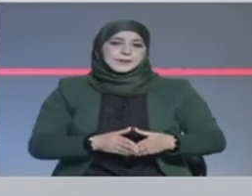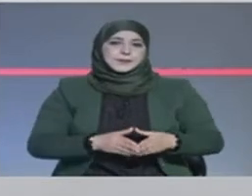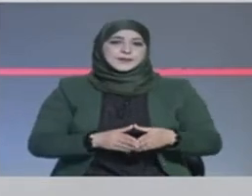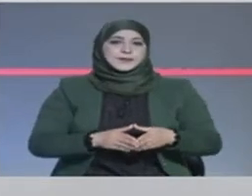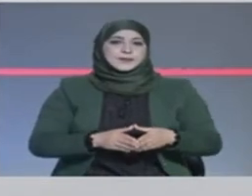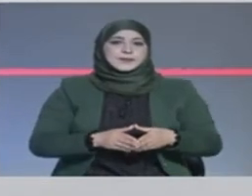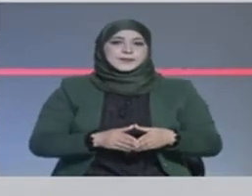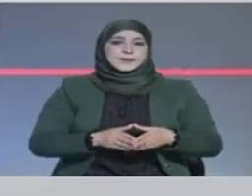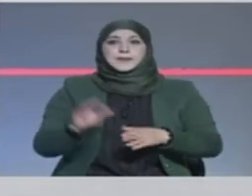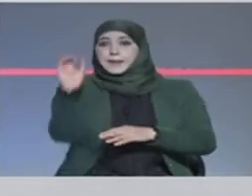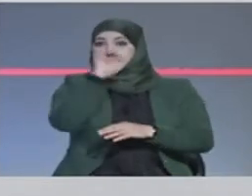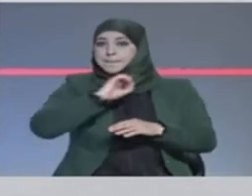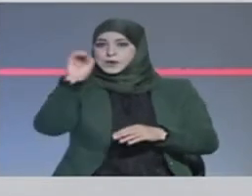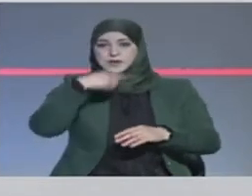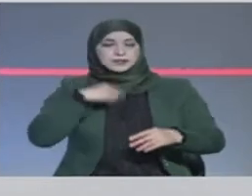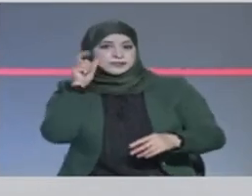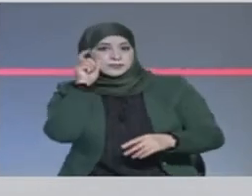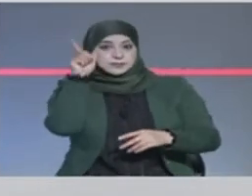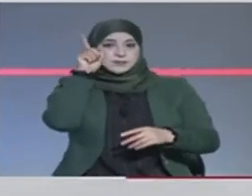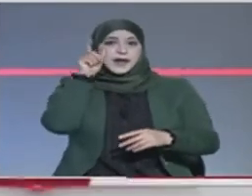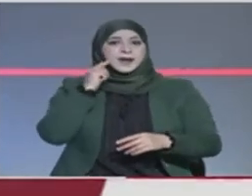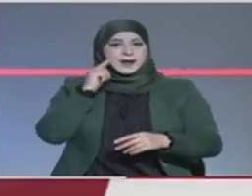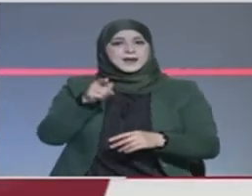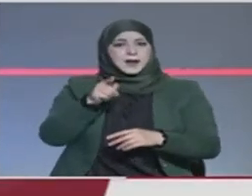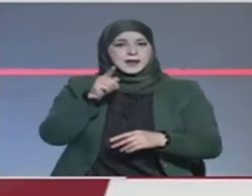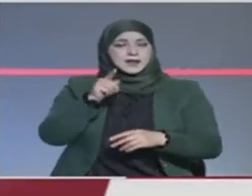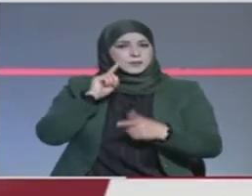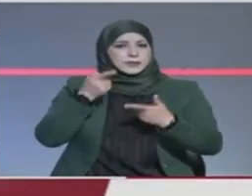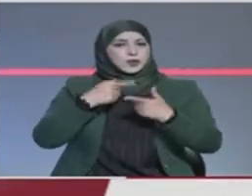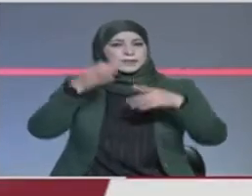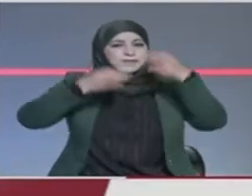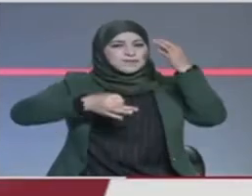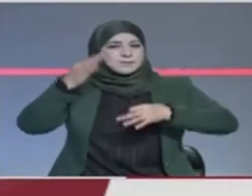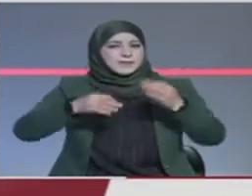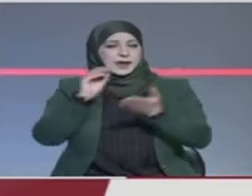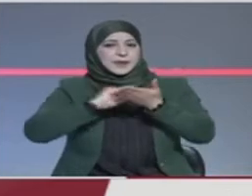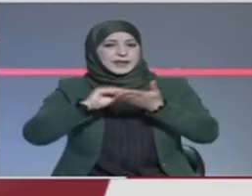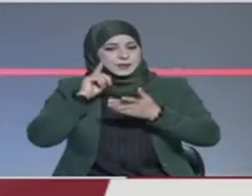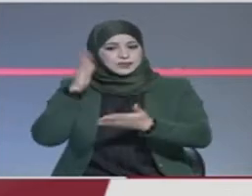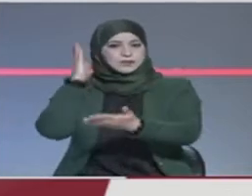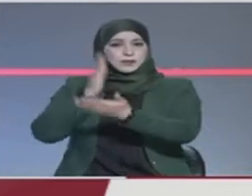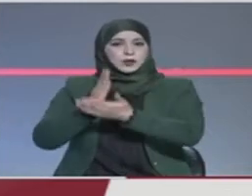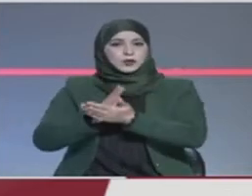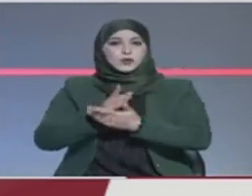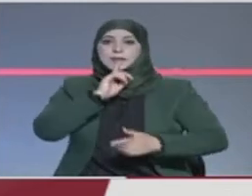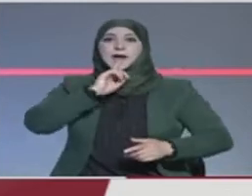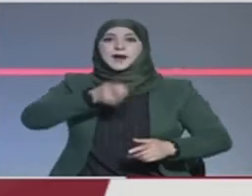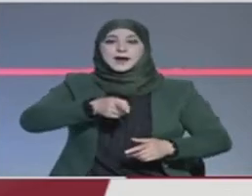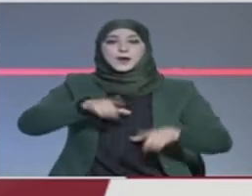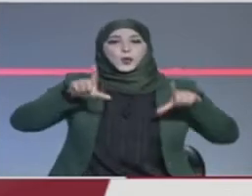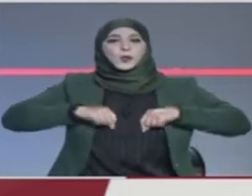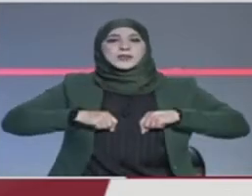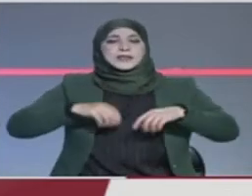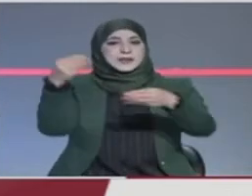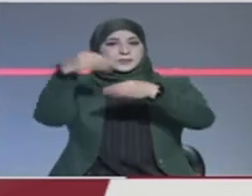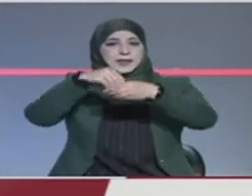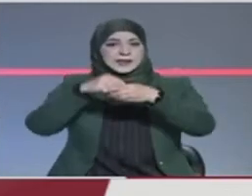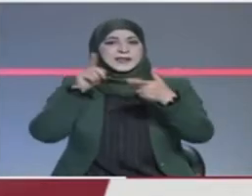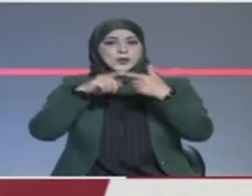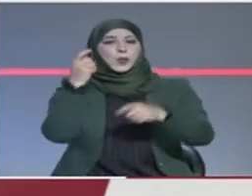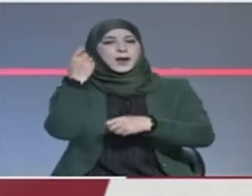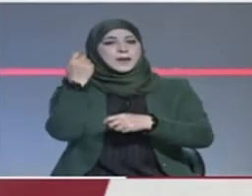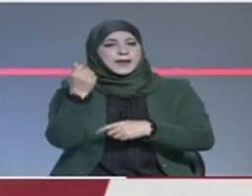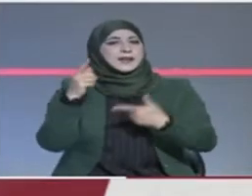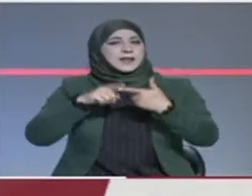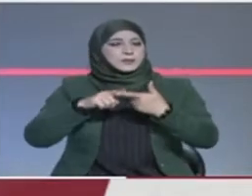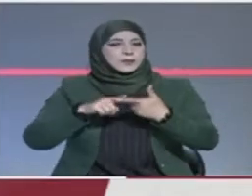عربت منظمة أن يقظ عن أملها في تفاعل سريع من المحكمة الإدارية من أجل إيقاف تنفيذ قرار وزير الاقتصاد والمالية ودعم